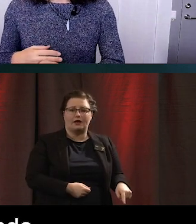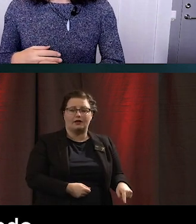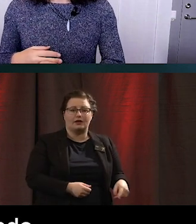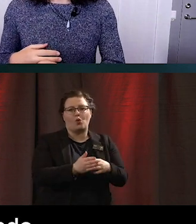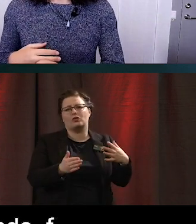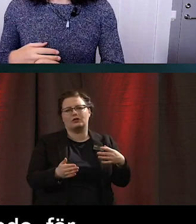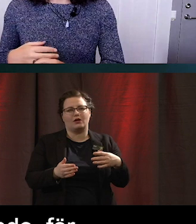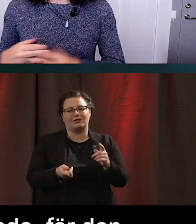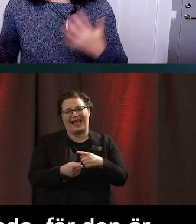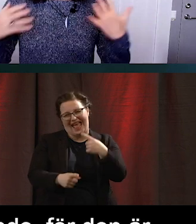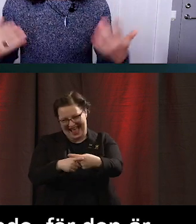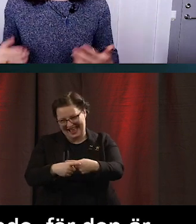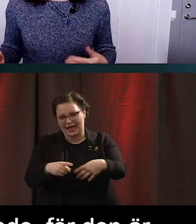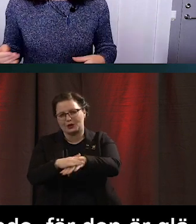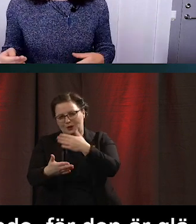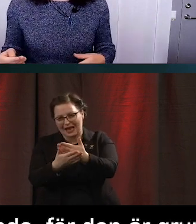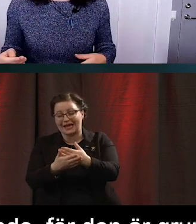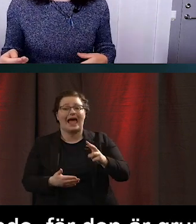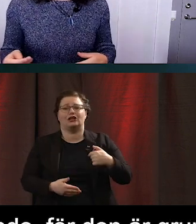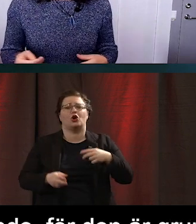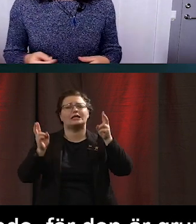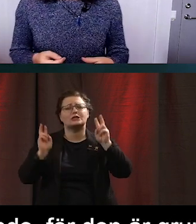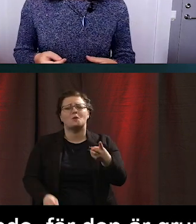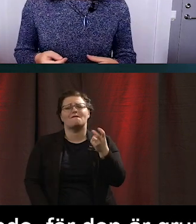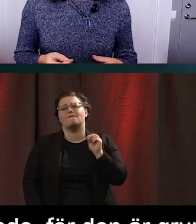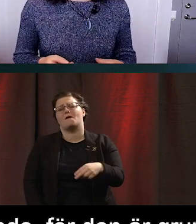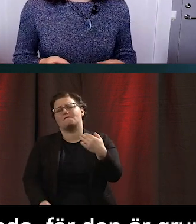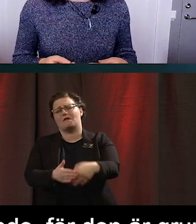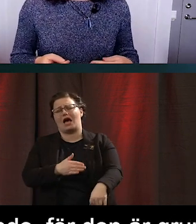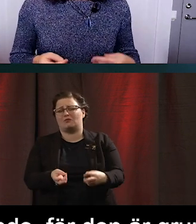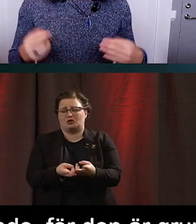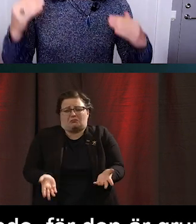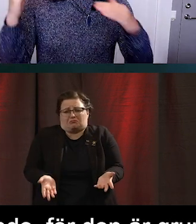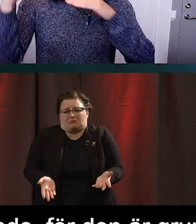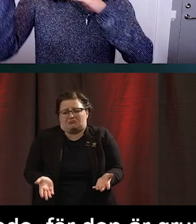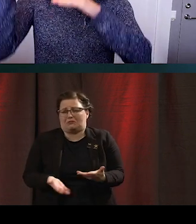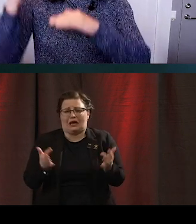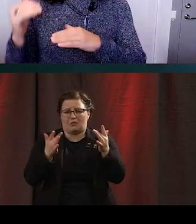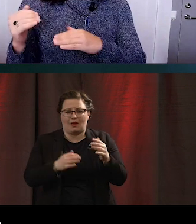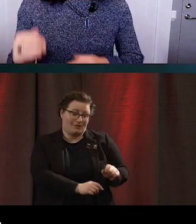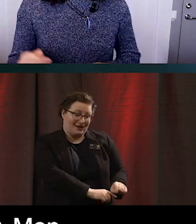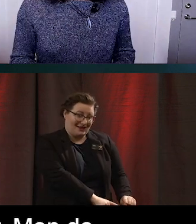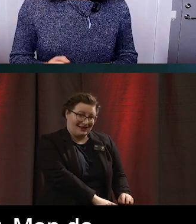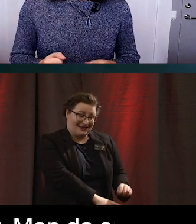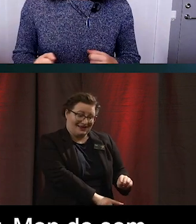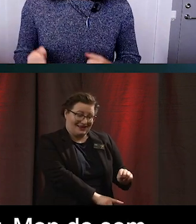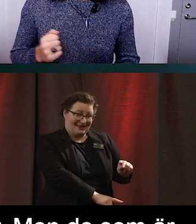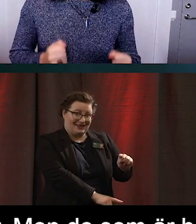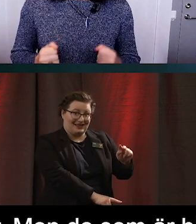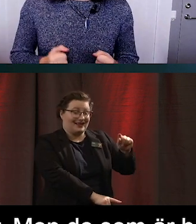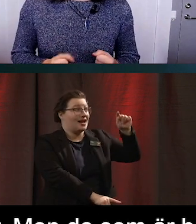grundläggande nivå eller så är det så invant att det inte belastar oss mycket. De som är lite högre upp, de